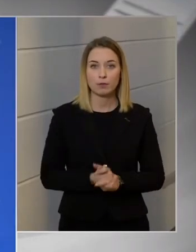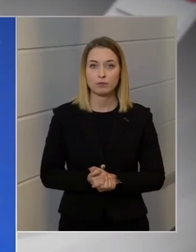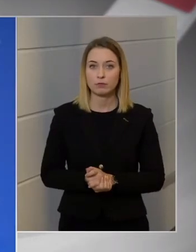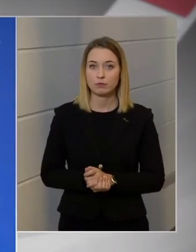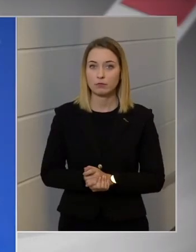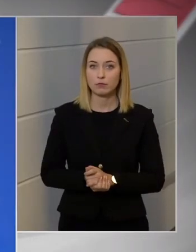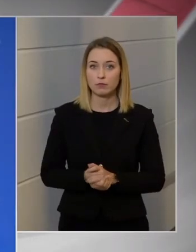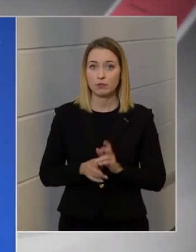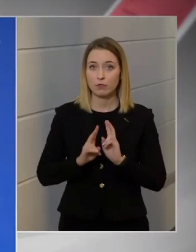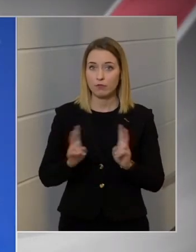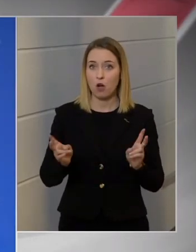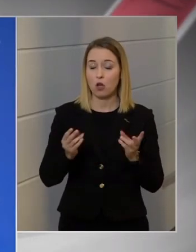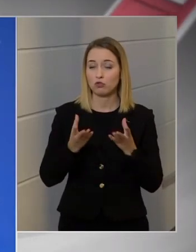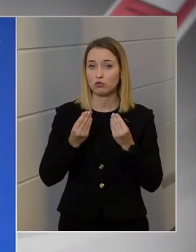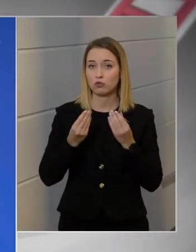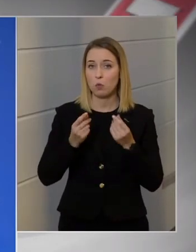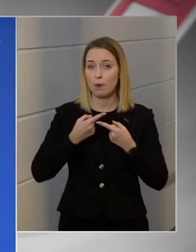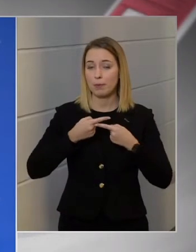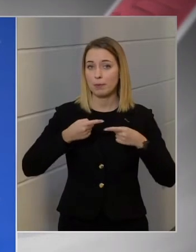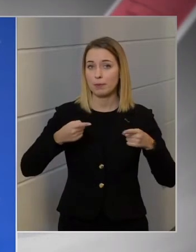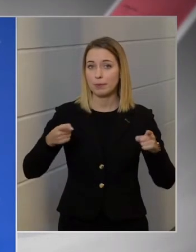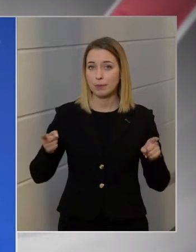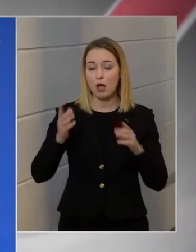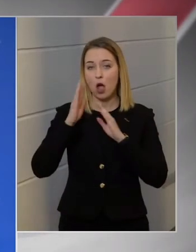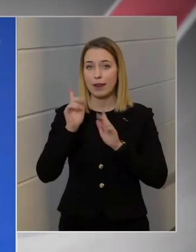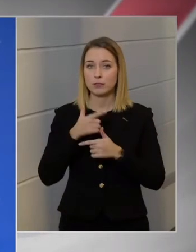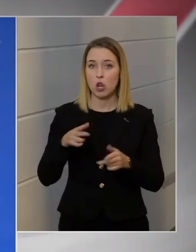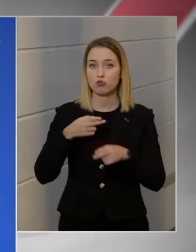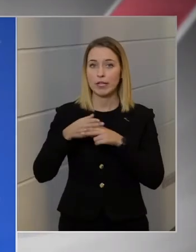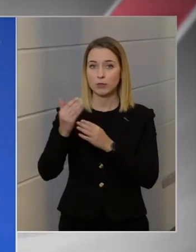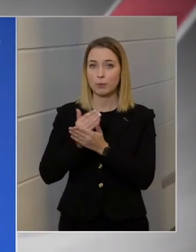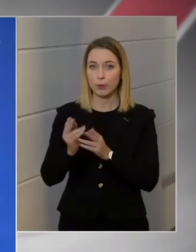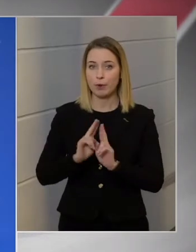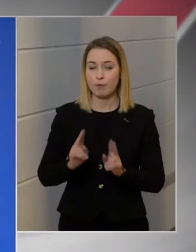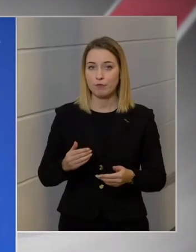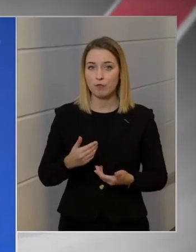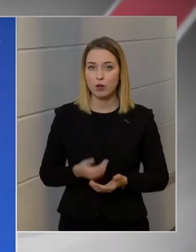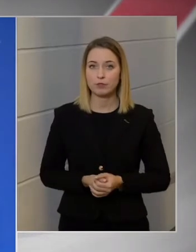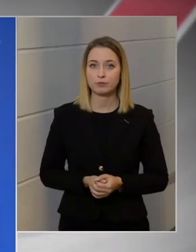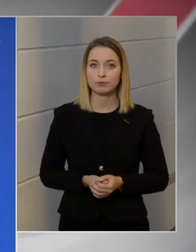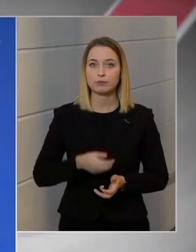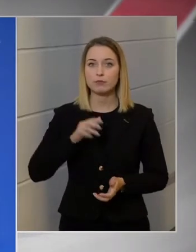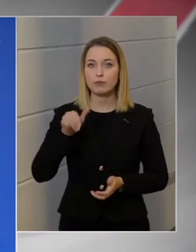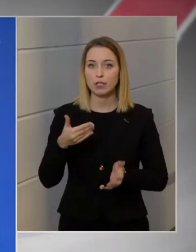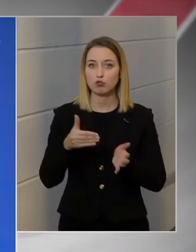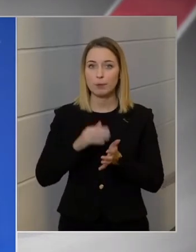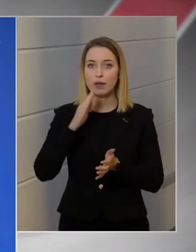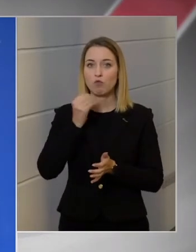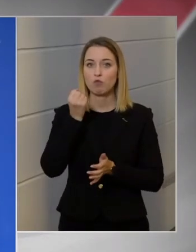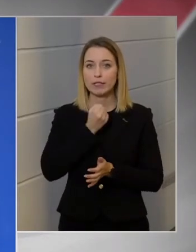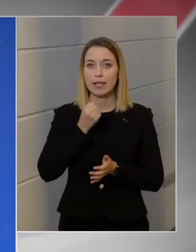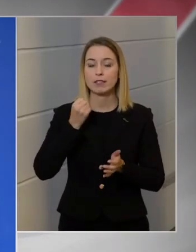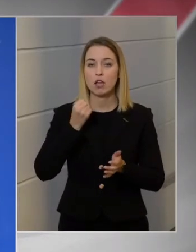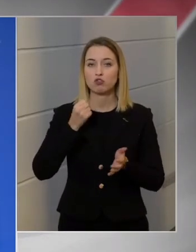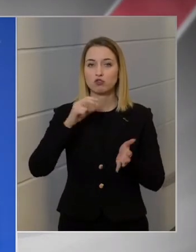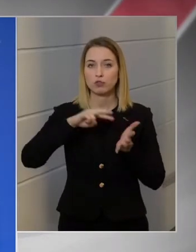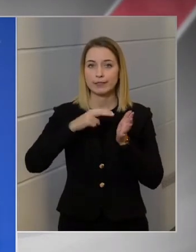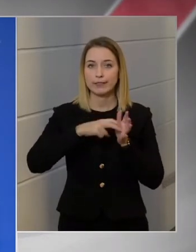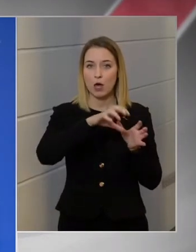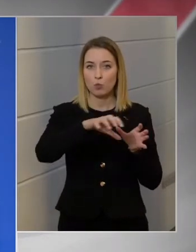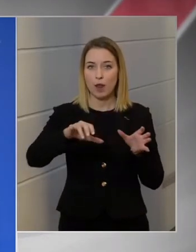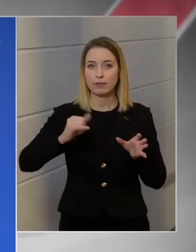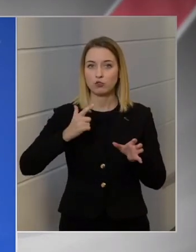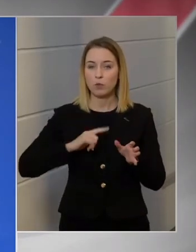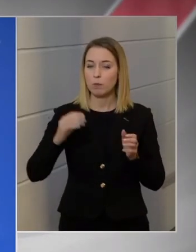Számtan hajléktanokat segítő programunk van, és egyébként még a Fideszes kerületeknek is volt, pont a